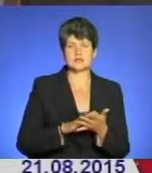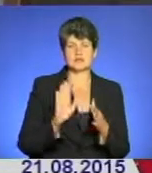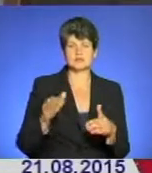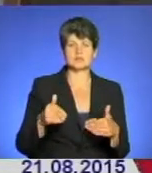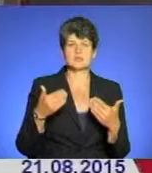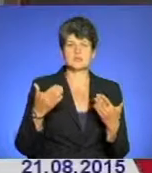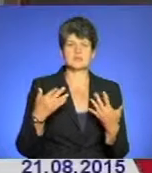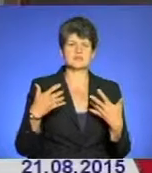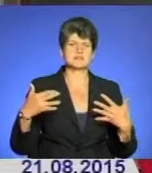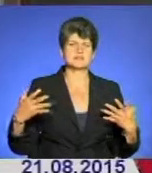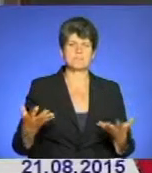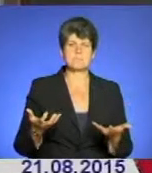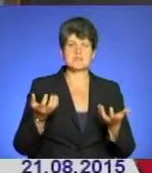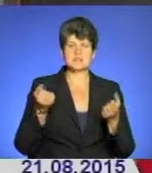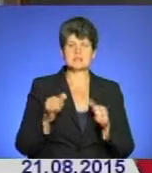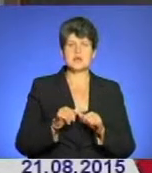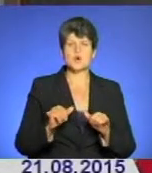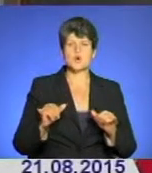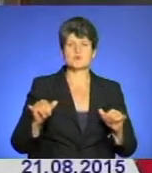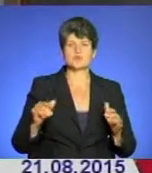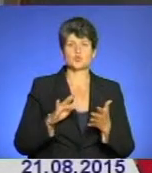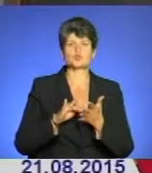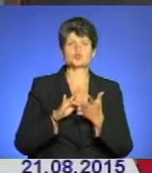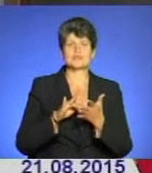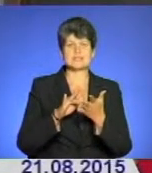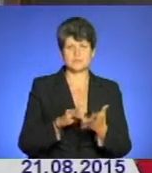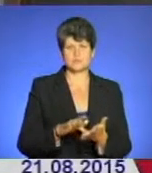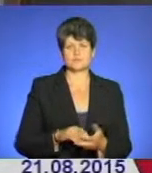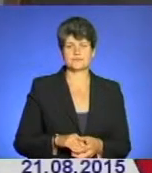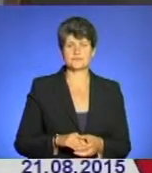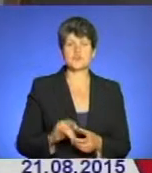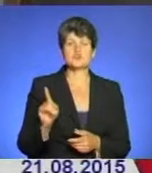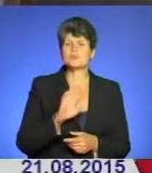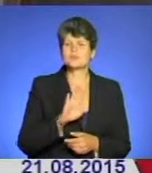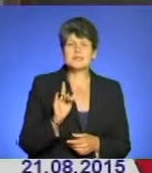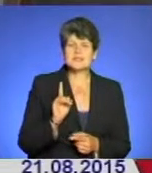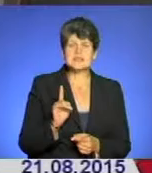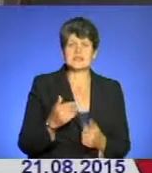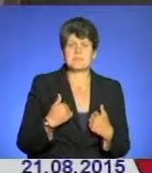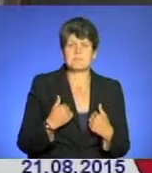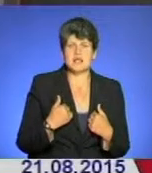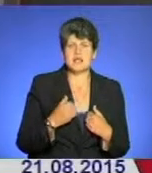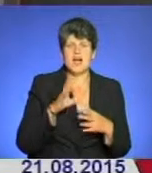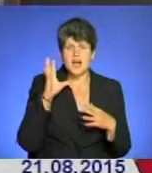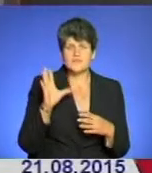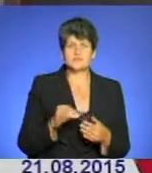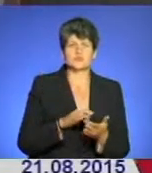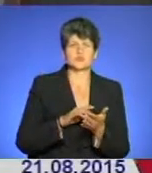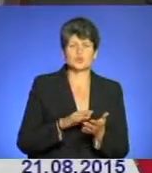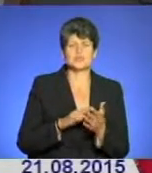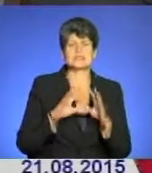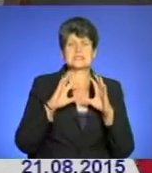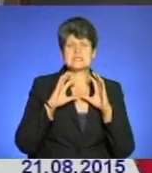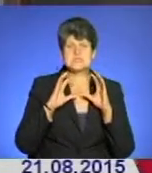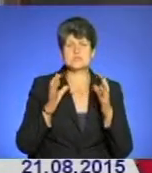всіляку підтримку для розвитку туризму. Щоб не тільки ми, а всі туристи і весь